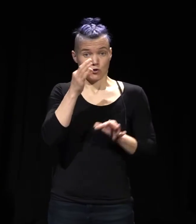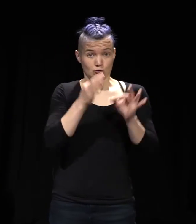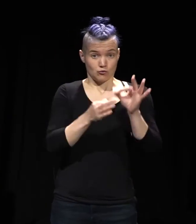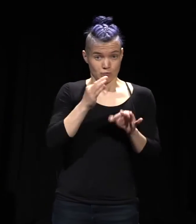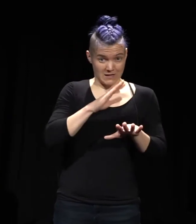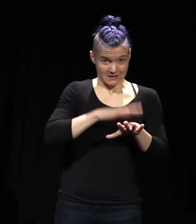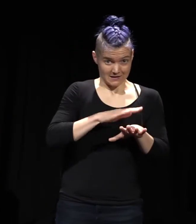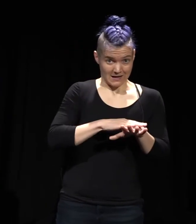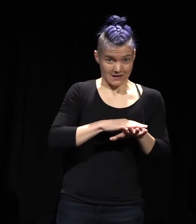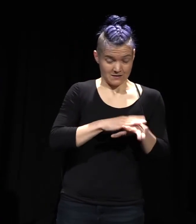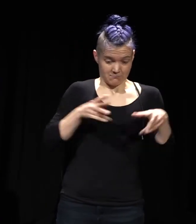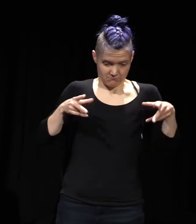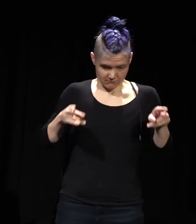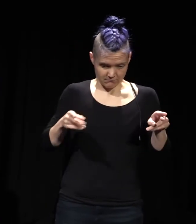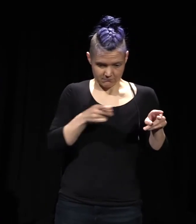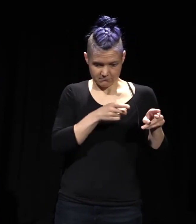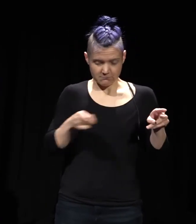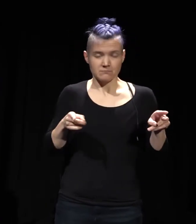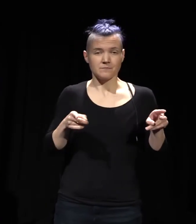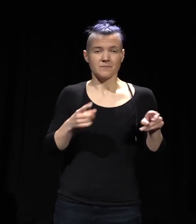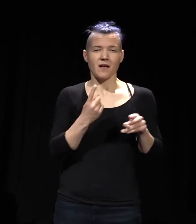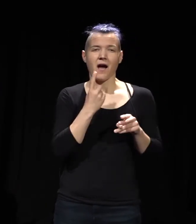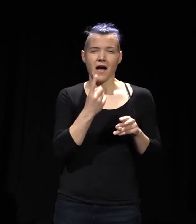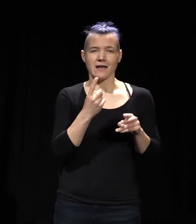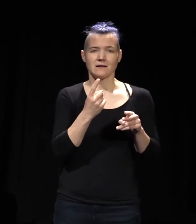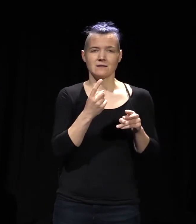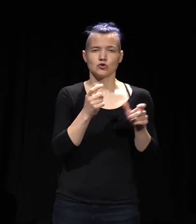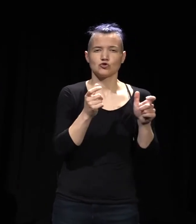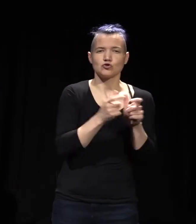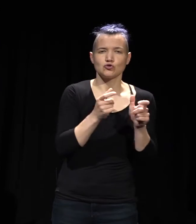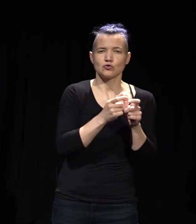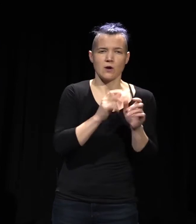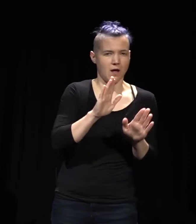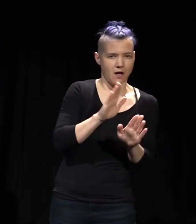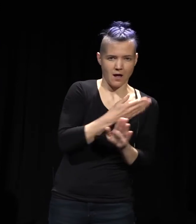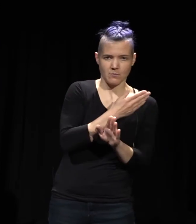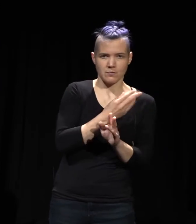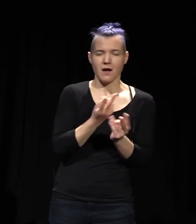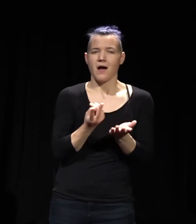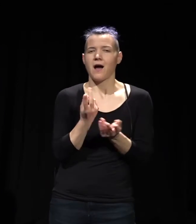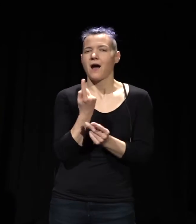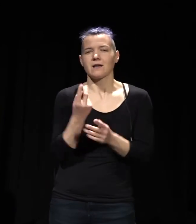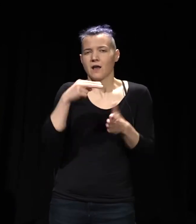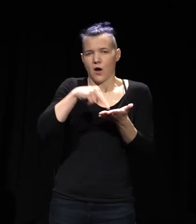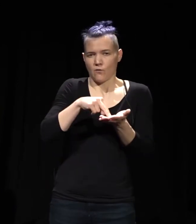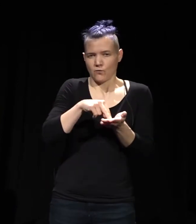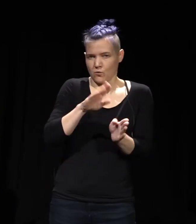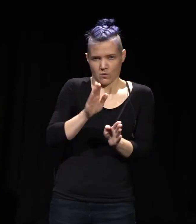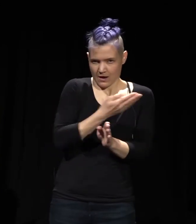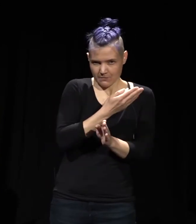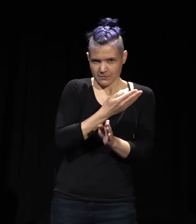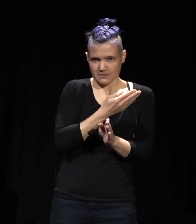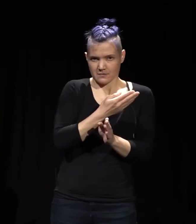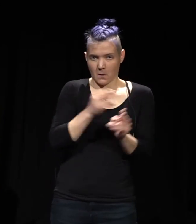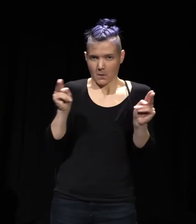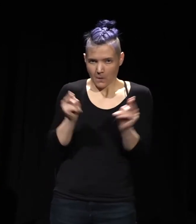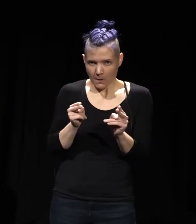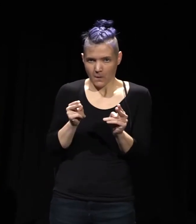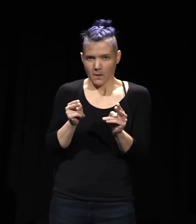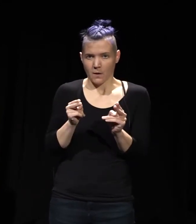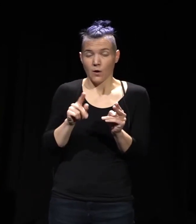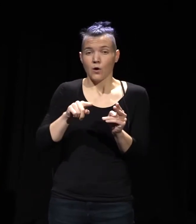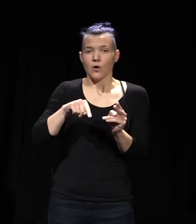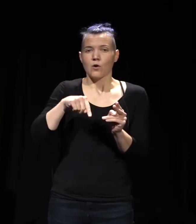Show weniger macht, eine Aufführung weniger macht, eine Produktion weniger macht, man könnte doch das